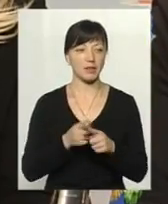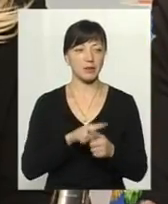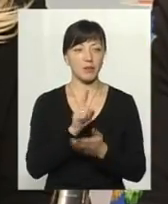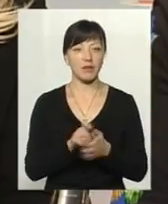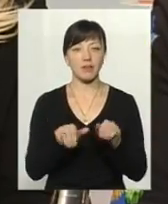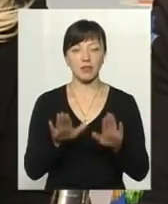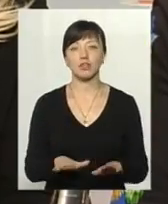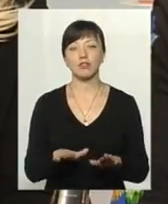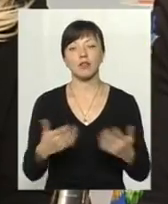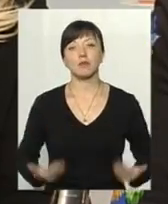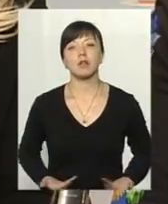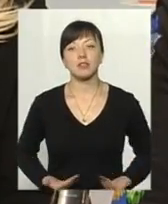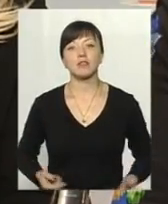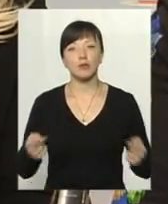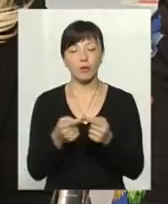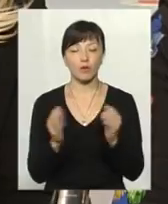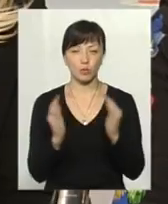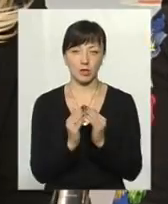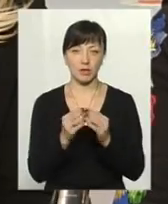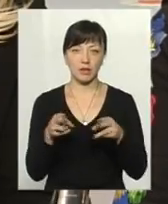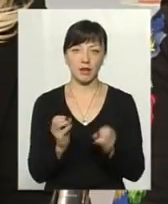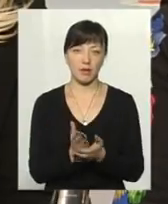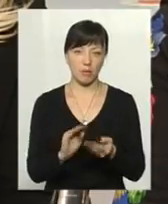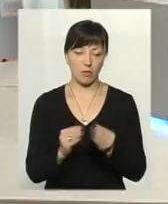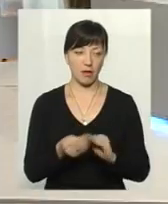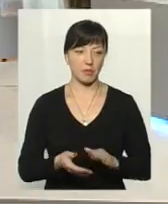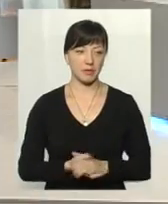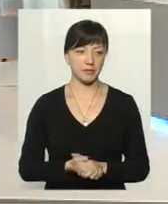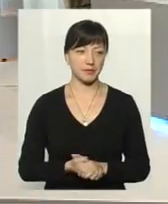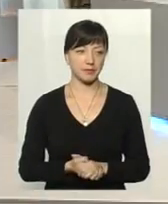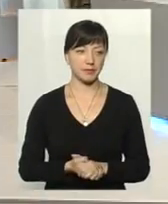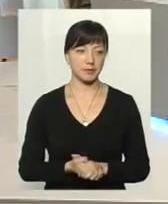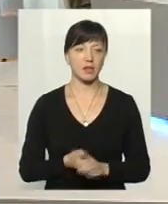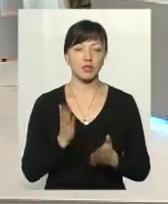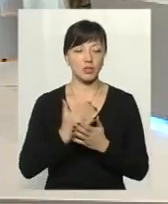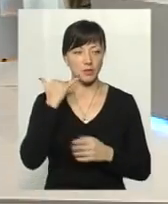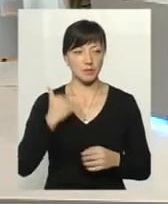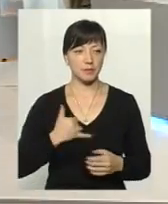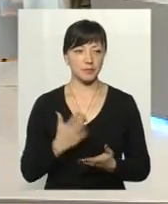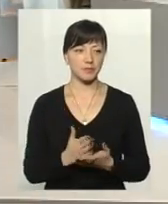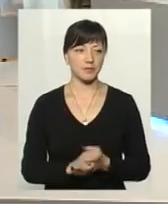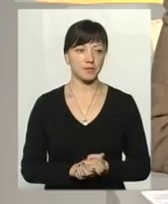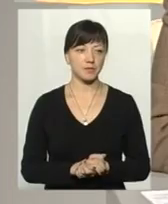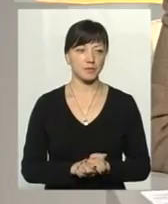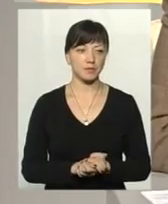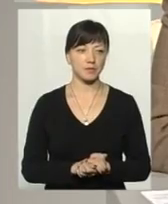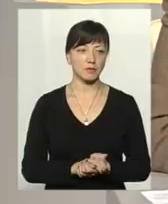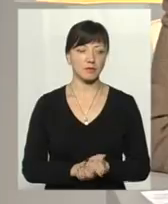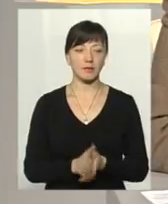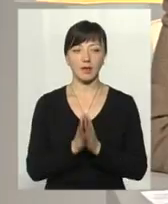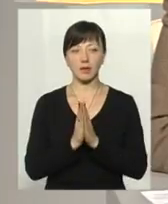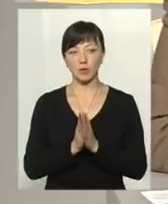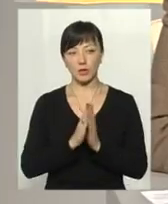повинні вирішувати мешканці відповідного будинку, де є проблеми. Зрозуміло. Маємо ще один дзвіночок. Просимо,